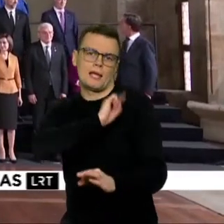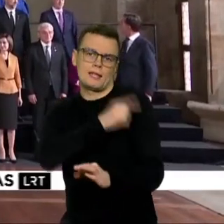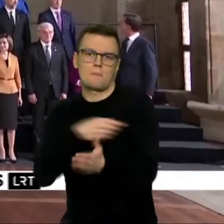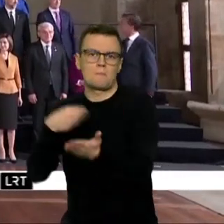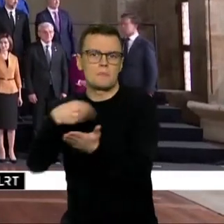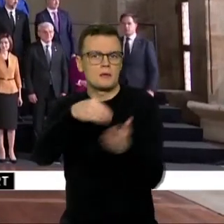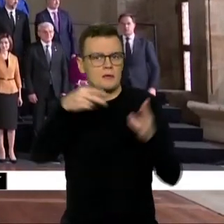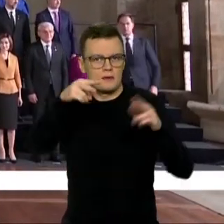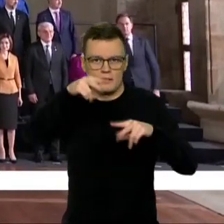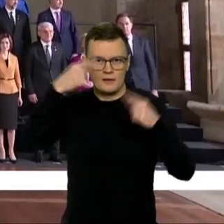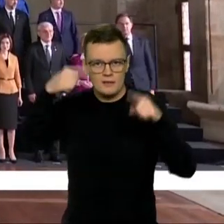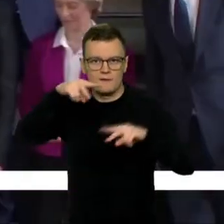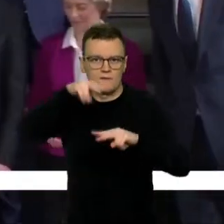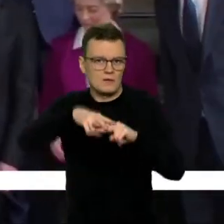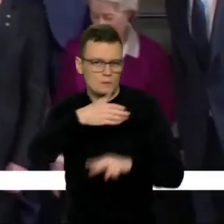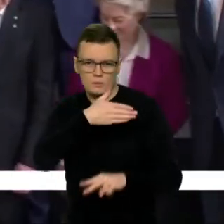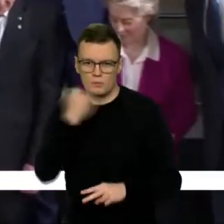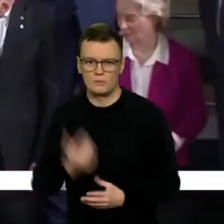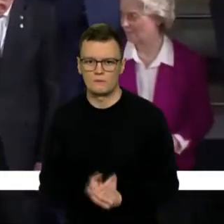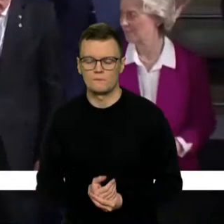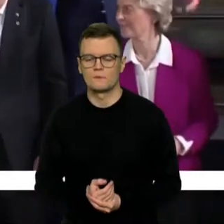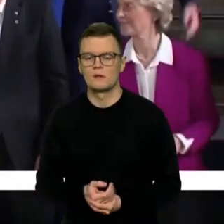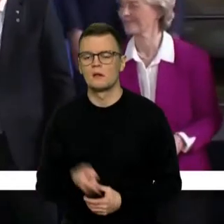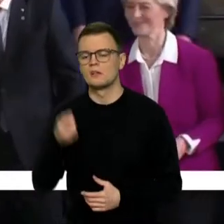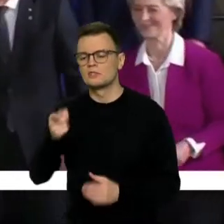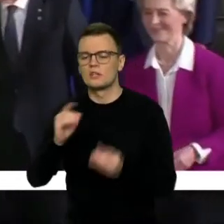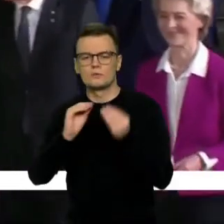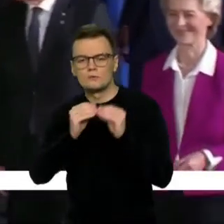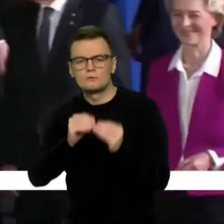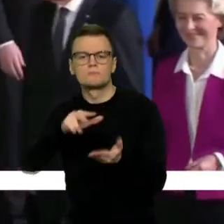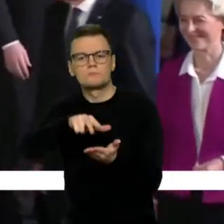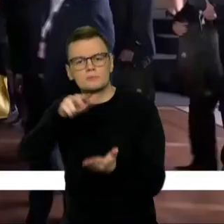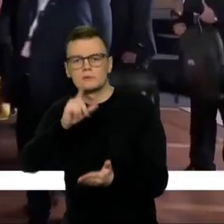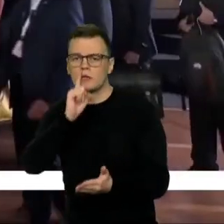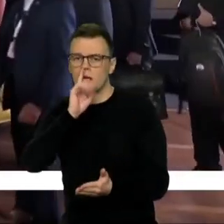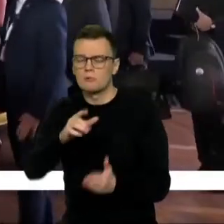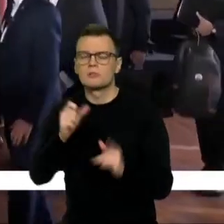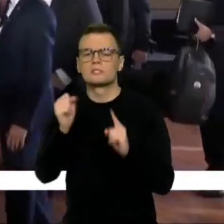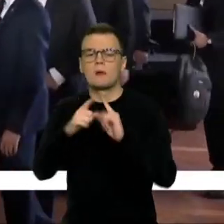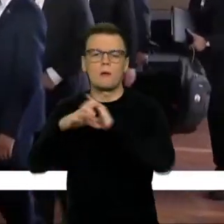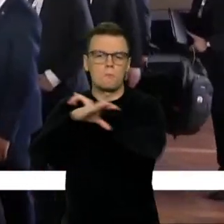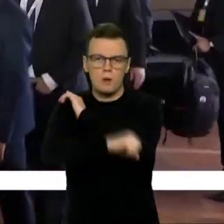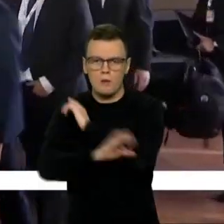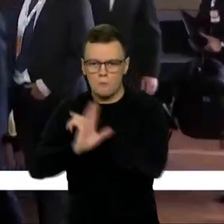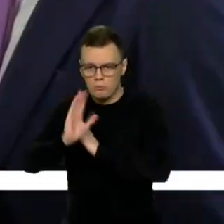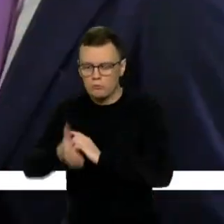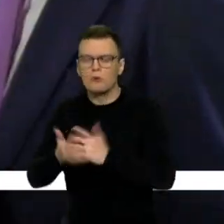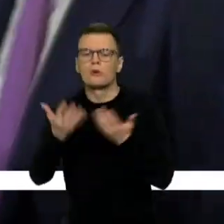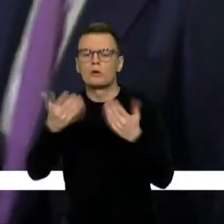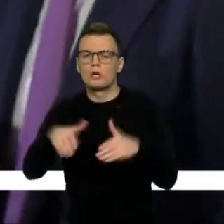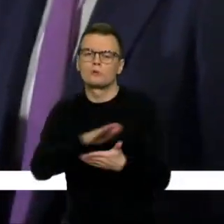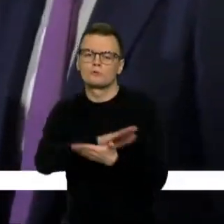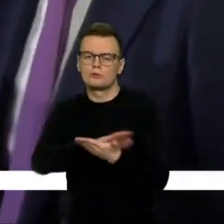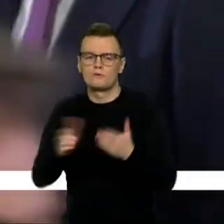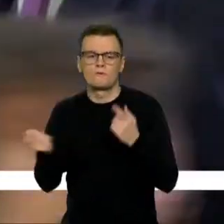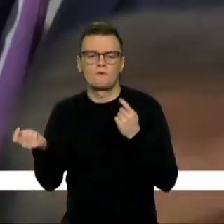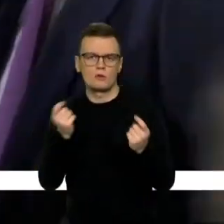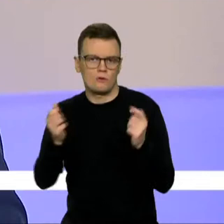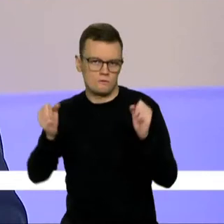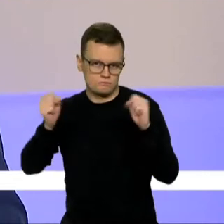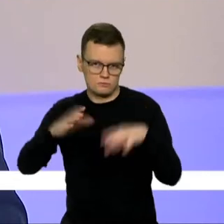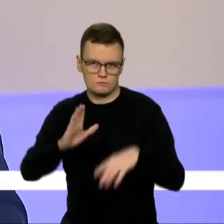reiškia, kad nutarimai čia priimami nebus. Jų tikimas į spalio galę. Vyksiančiame dar viename, jau formaliame vadovų susitikime.